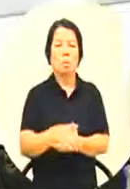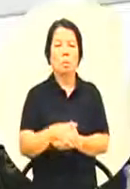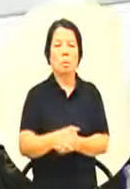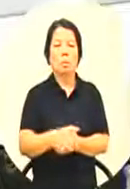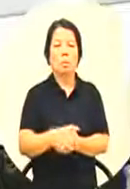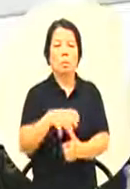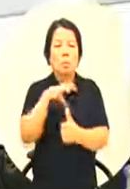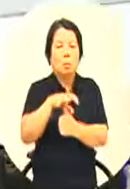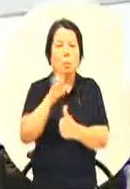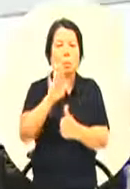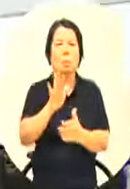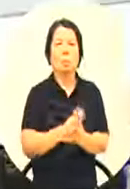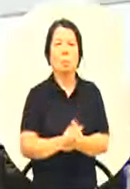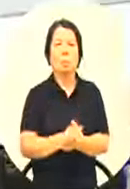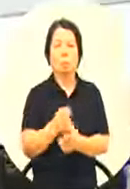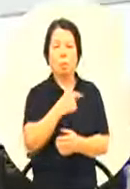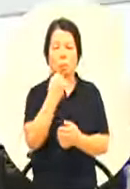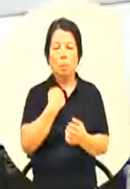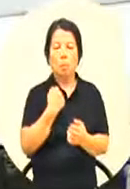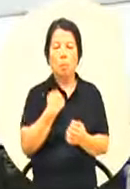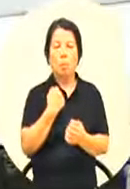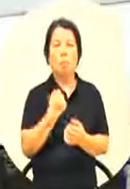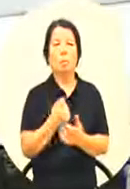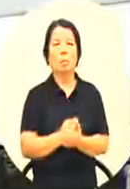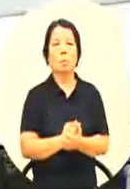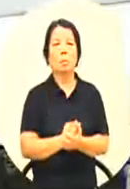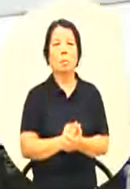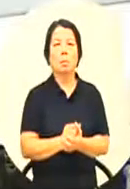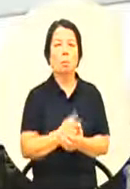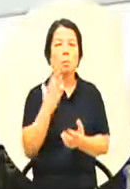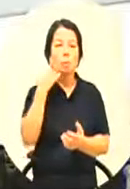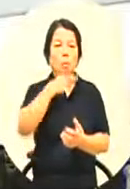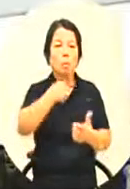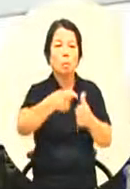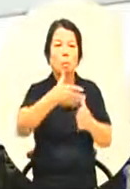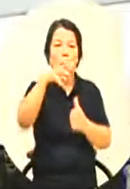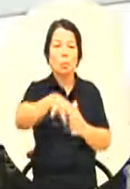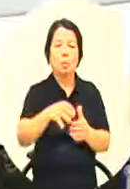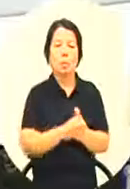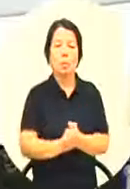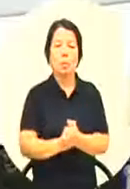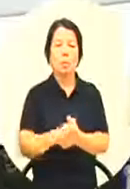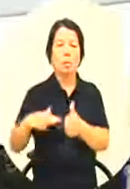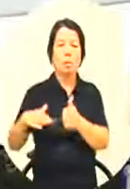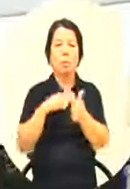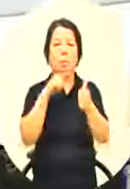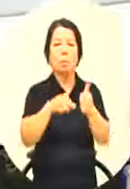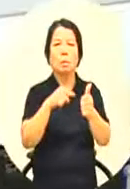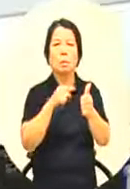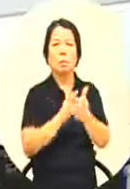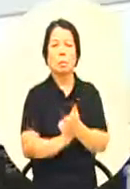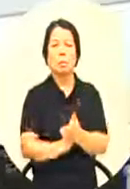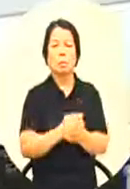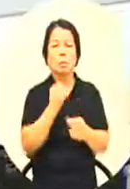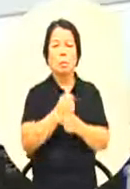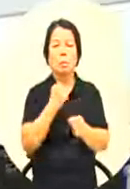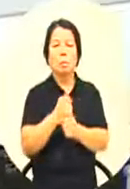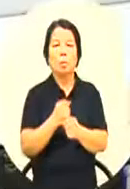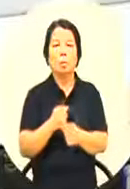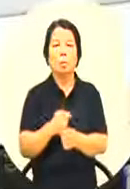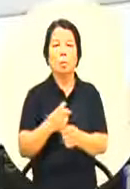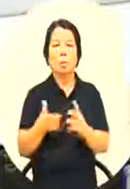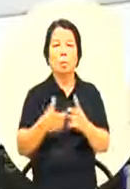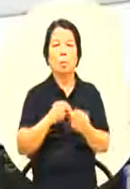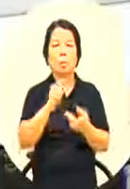限这我们可以了解但是我觉得如果教育局来带头来做一个领导来跟